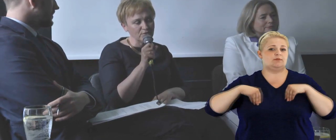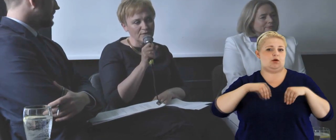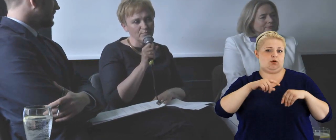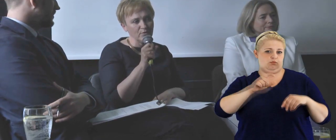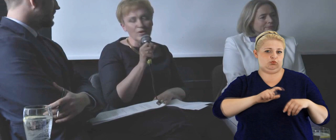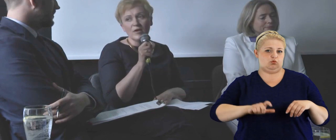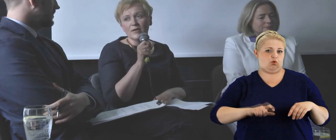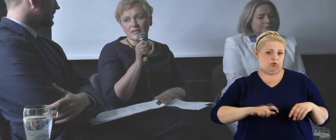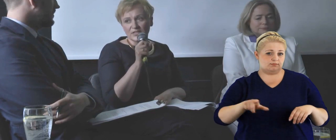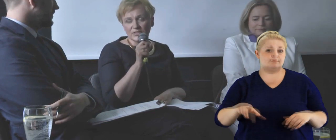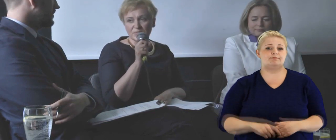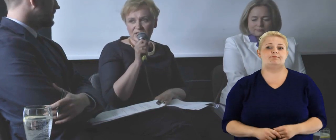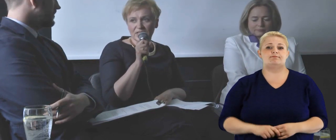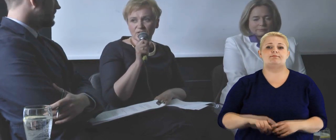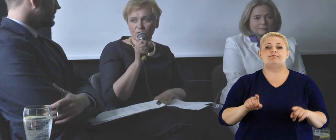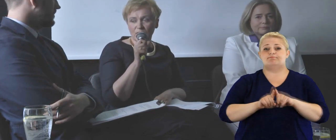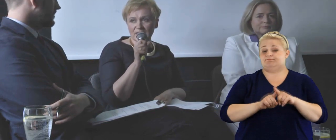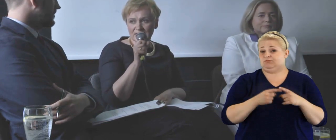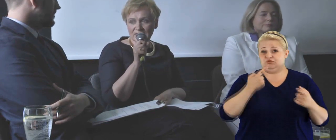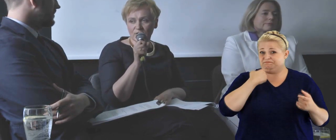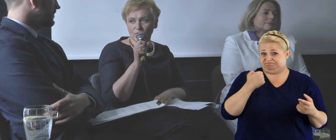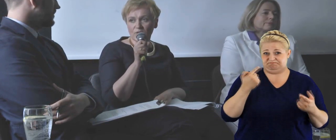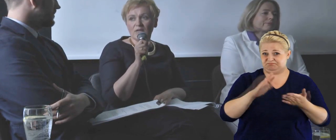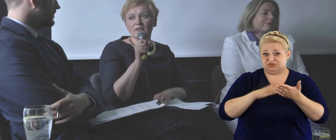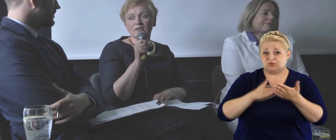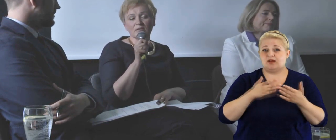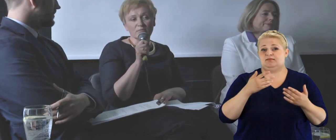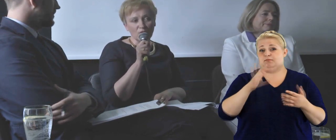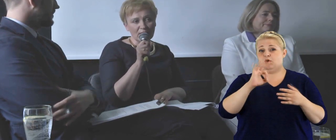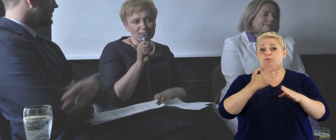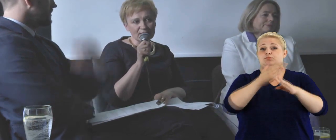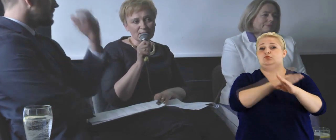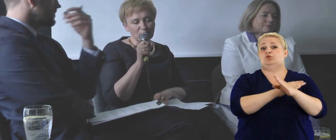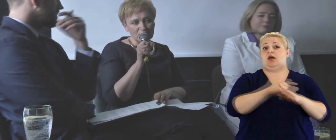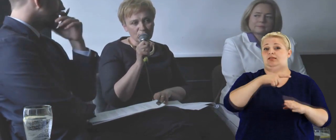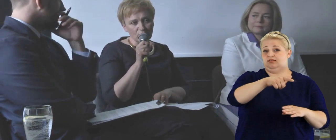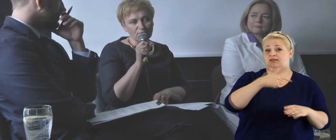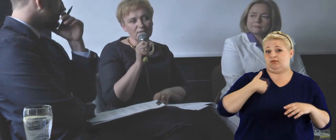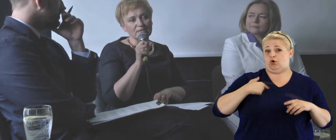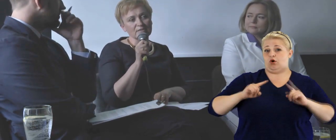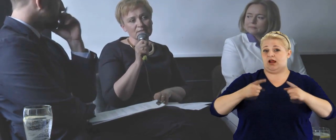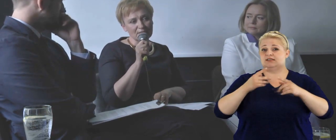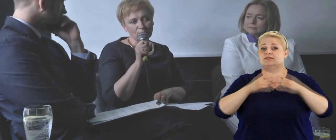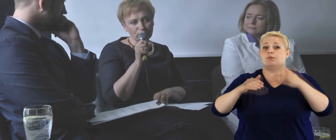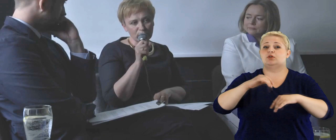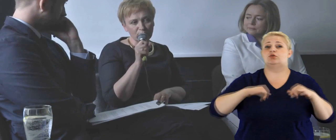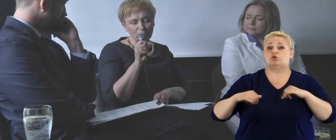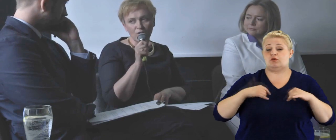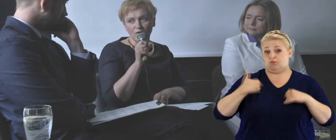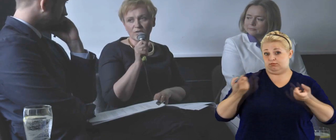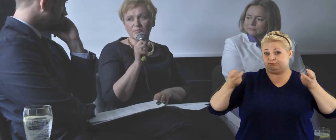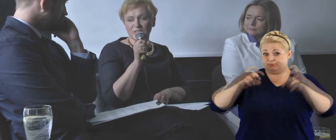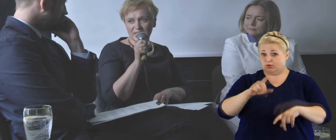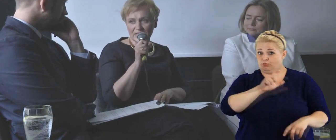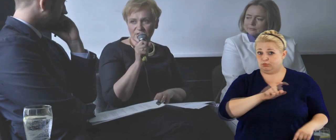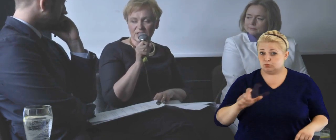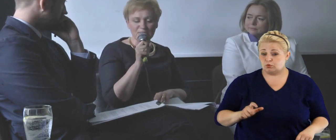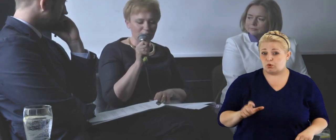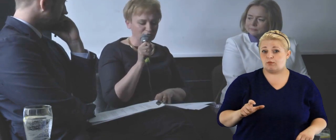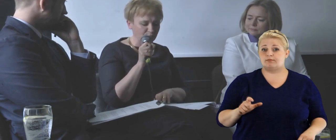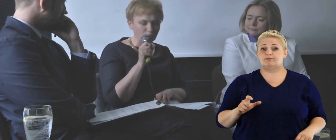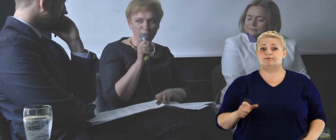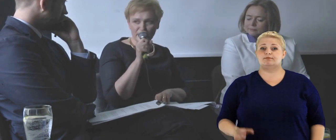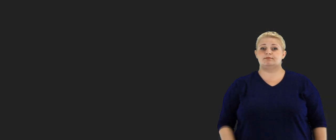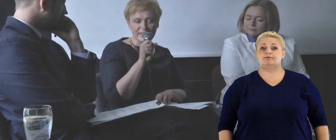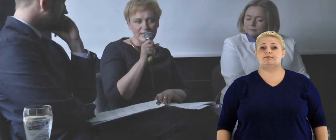rzadki przykład, bo jeszcze przed naszą akcesją organizacje pozarządowe założyły biuro i przez jakiś